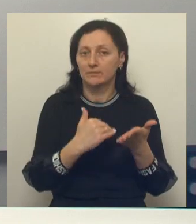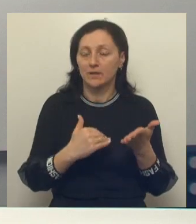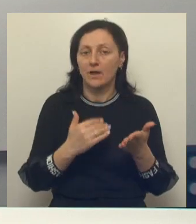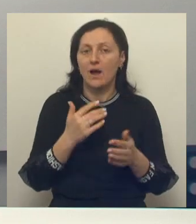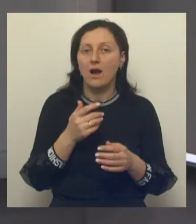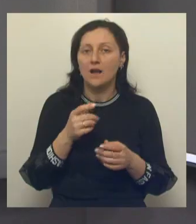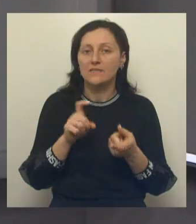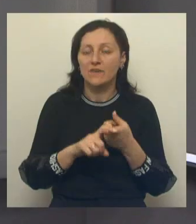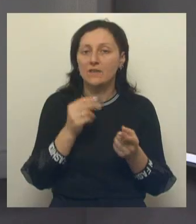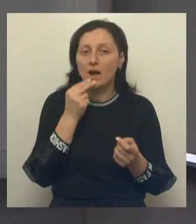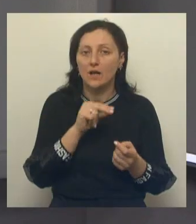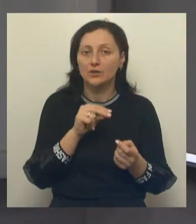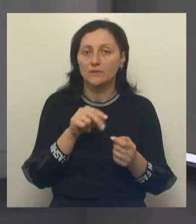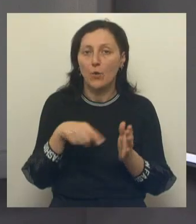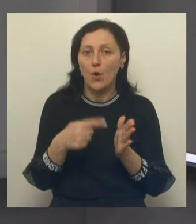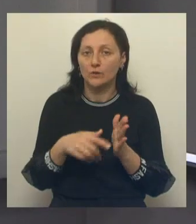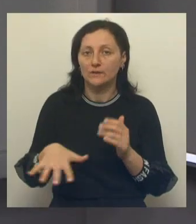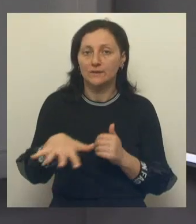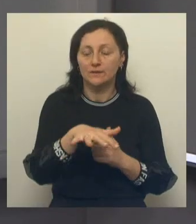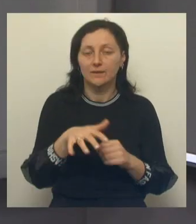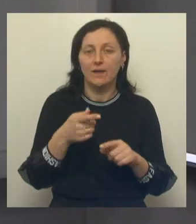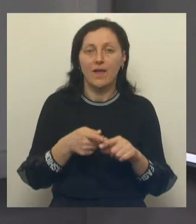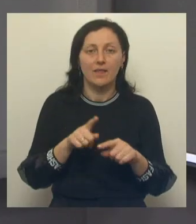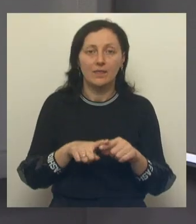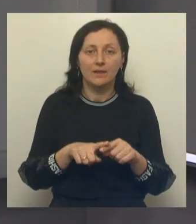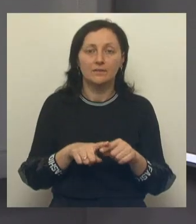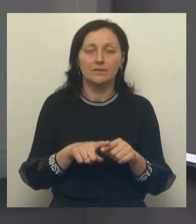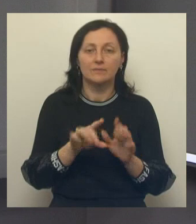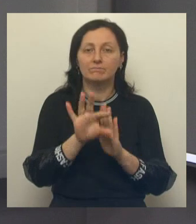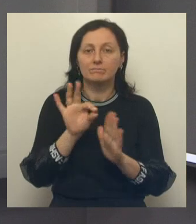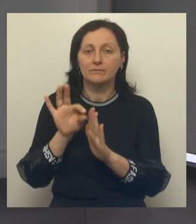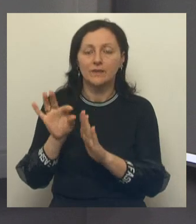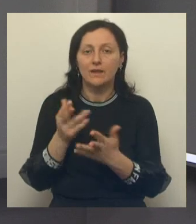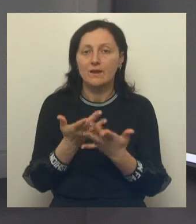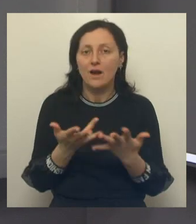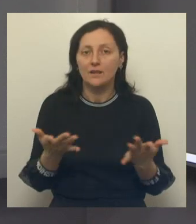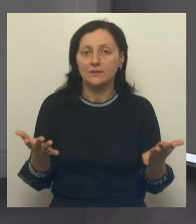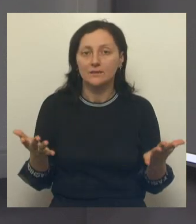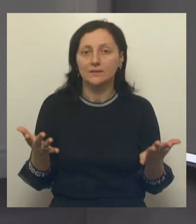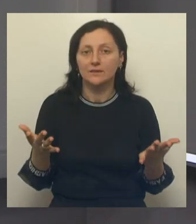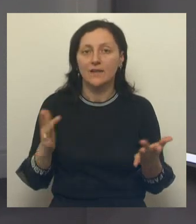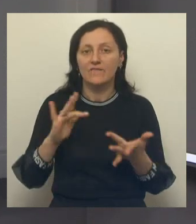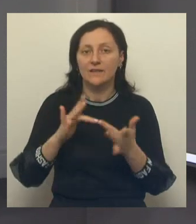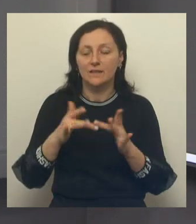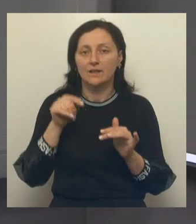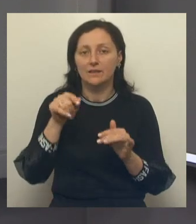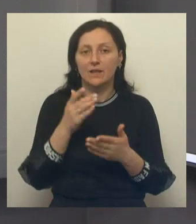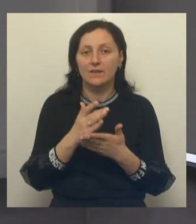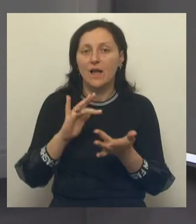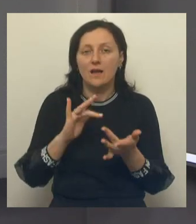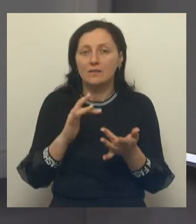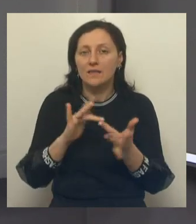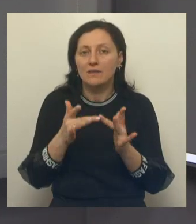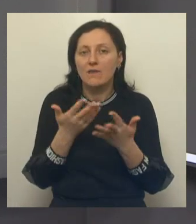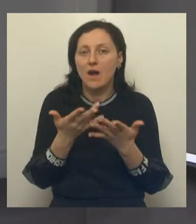качества городской среды. Они берутся из разных, в сети интернет, с разных сервисов.